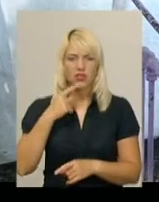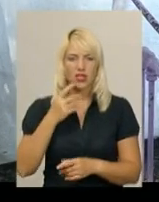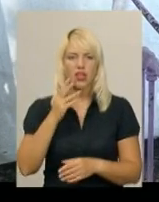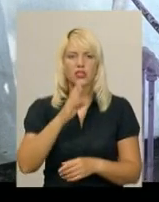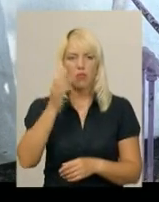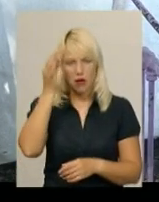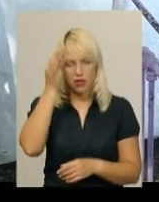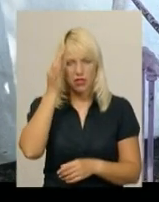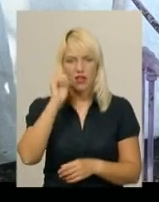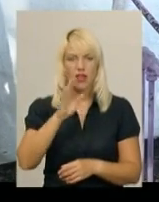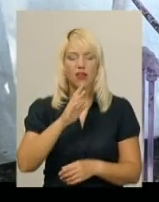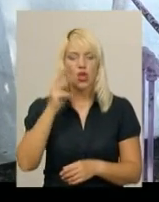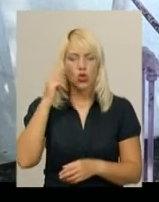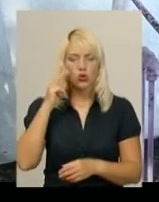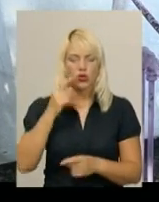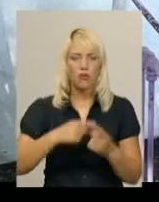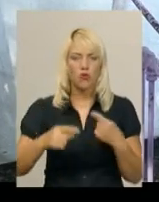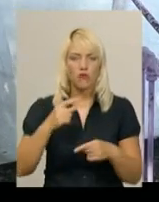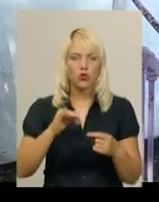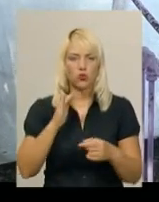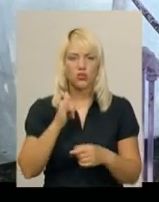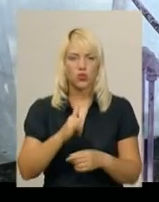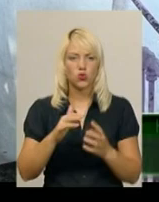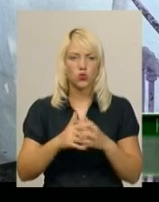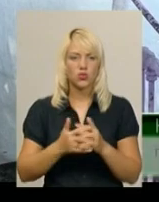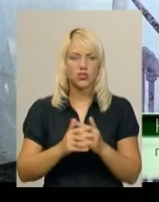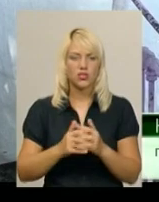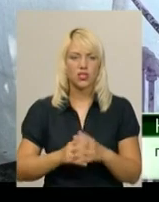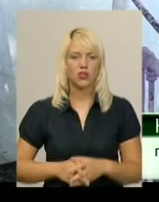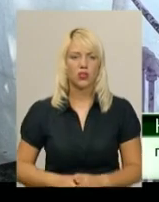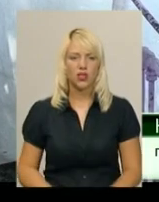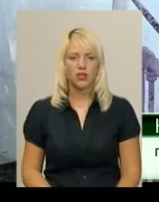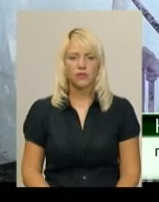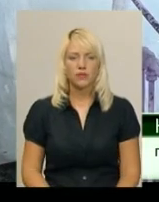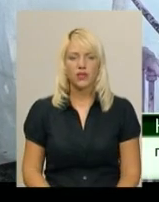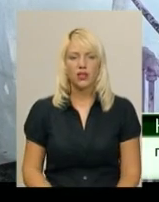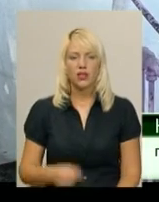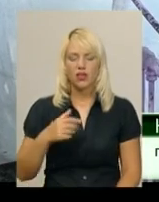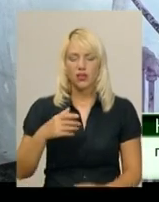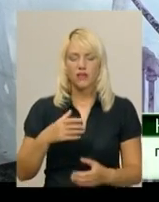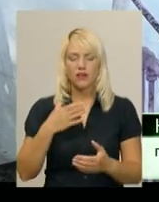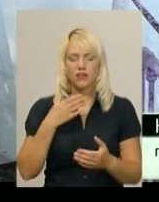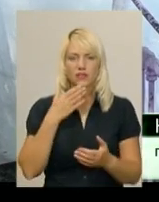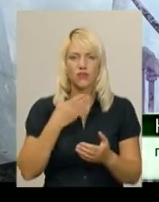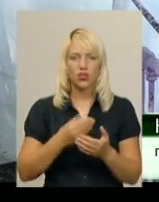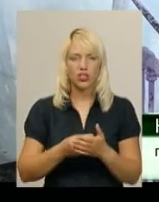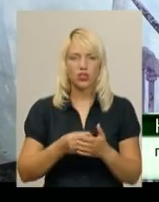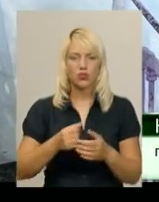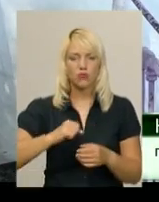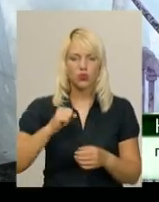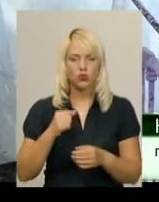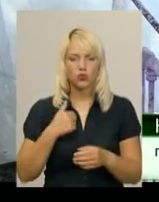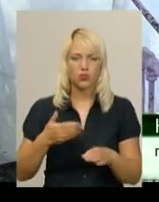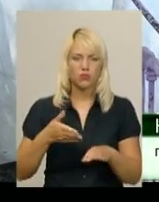повернулася в село. Пам'ятаю, з Германіки приїжджали в гості з подружкою своєю. Я пам'ятаю,